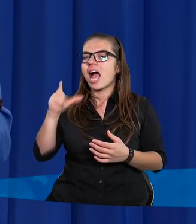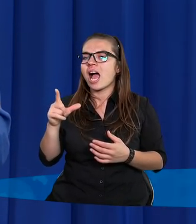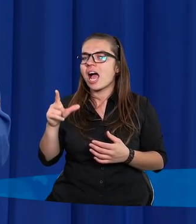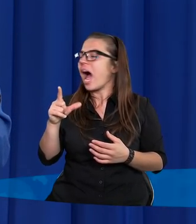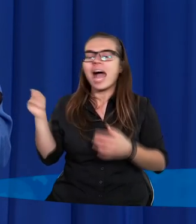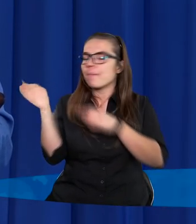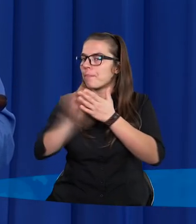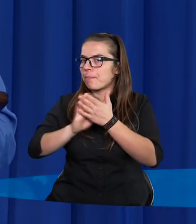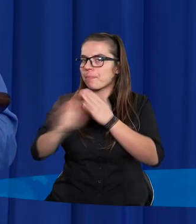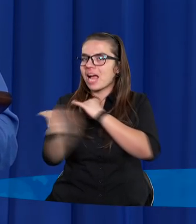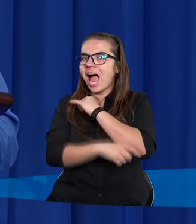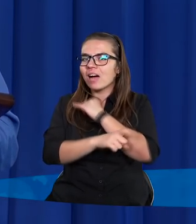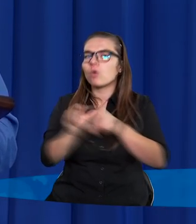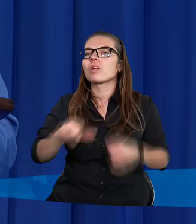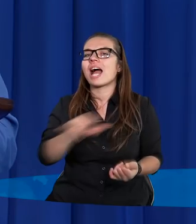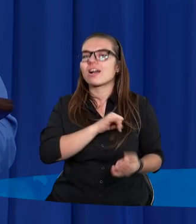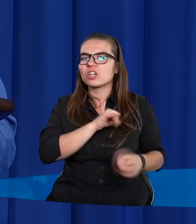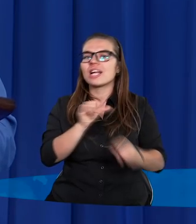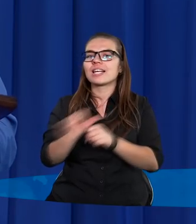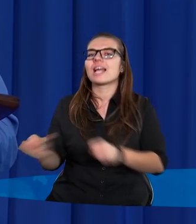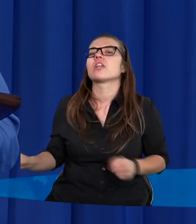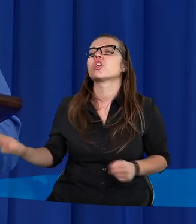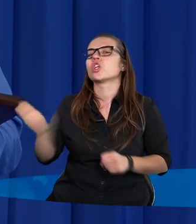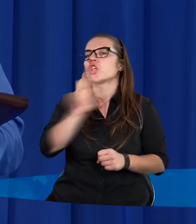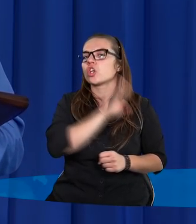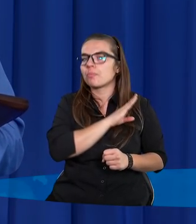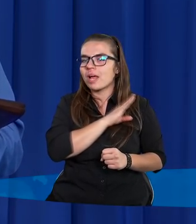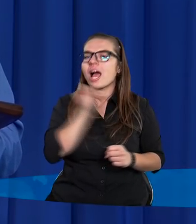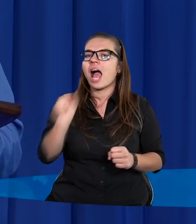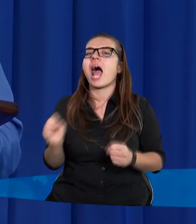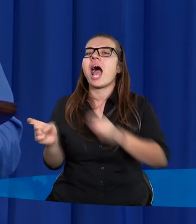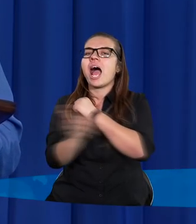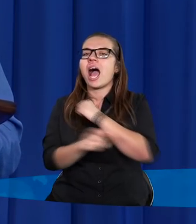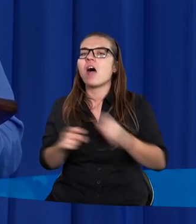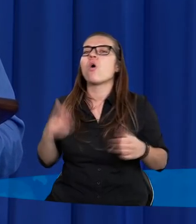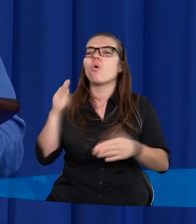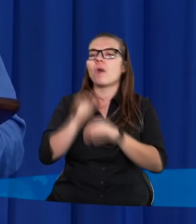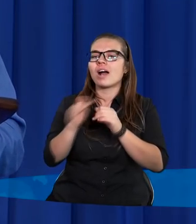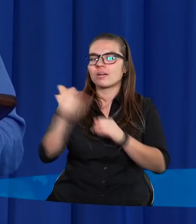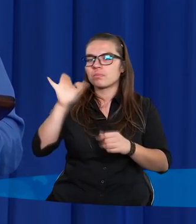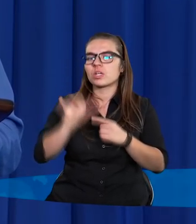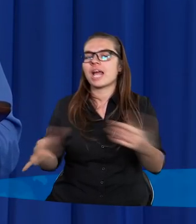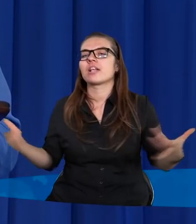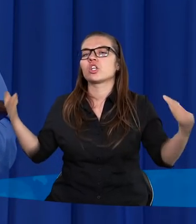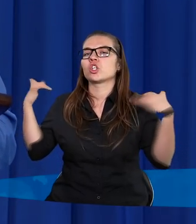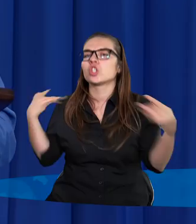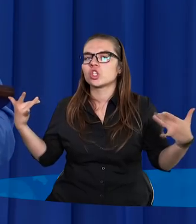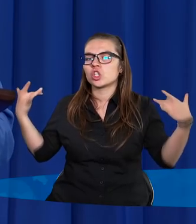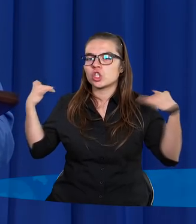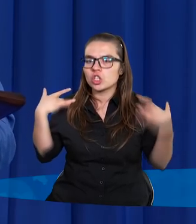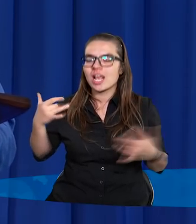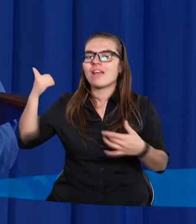za grzech jest śmierć, a darem łaski Bożej jest życie wieczne